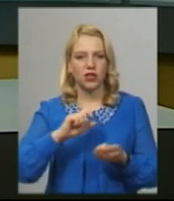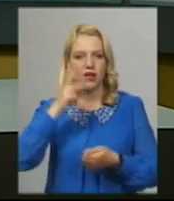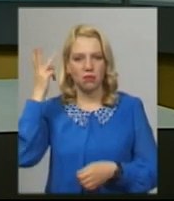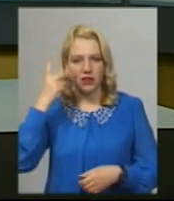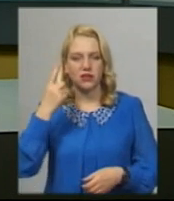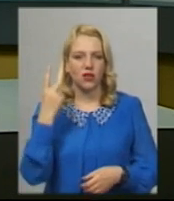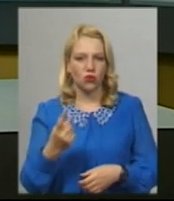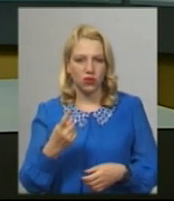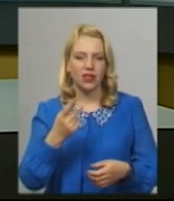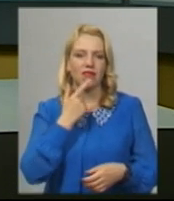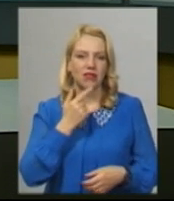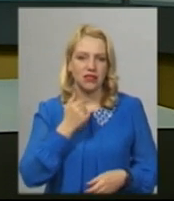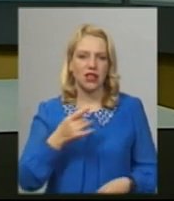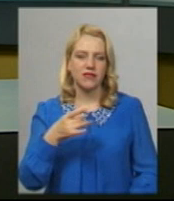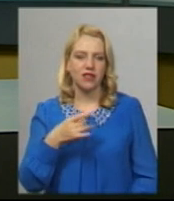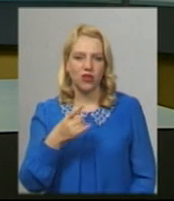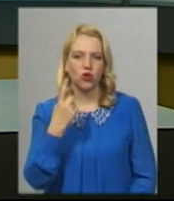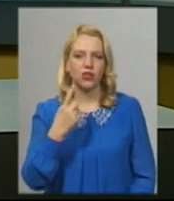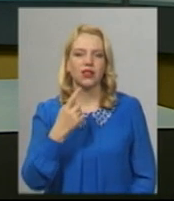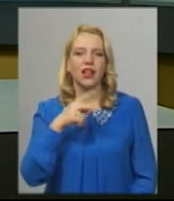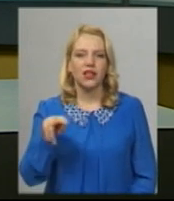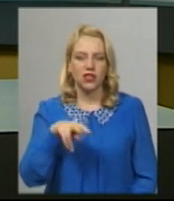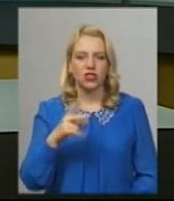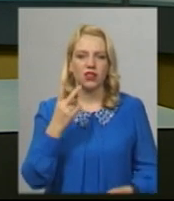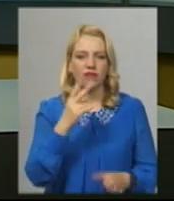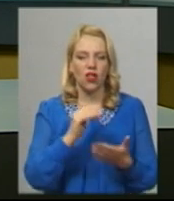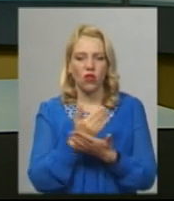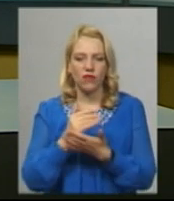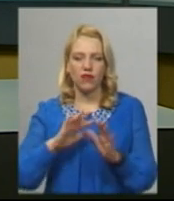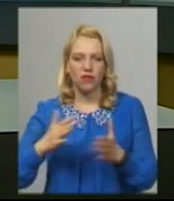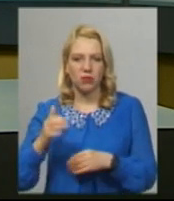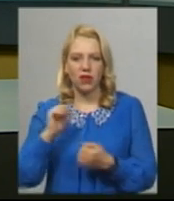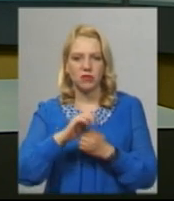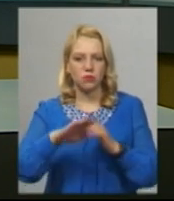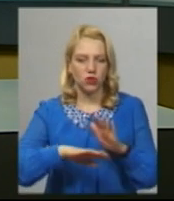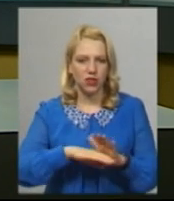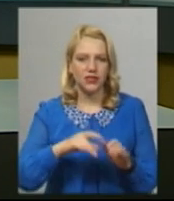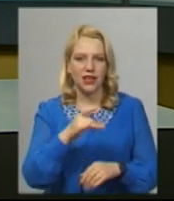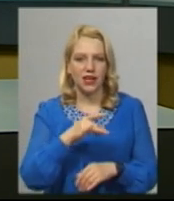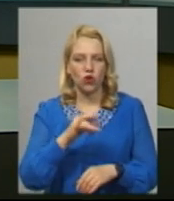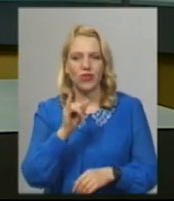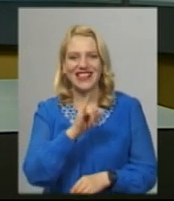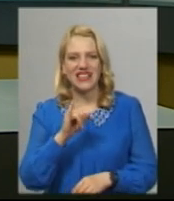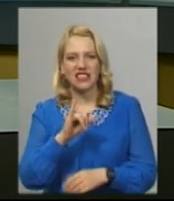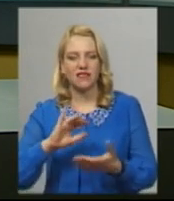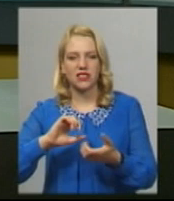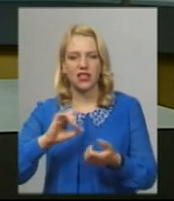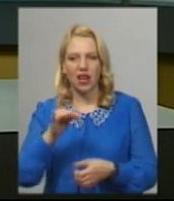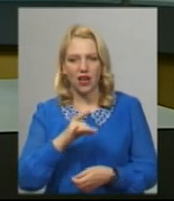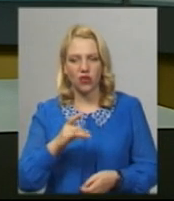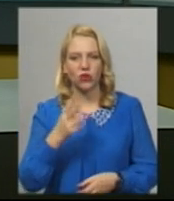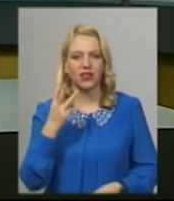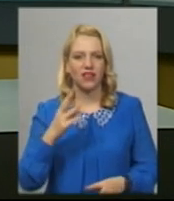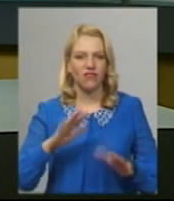та в Красилівському і Литичівському районах По два нових випадки – в Кам'янець-Подільському та Ізяславському районах Три випадки – в місті